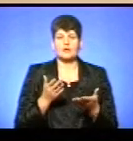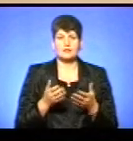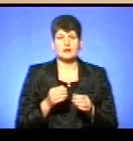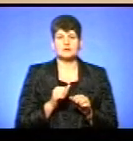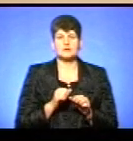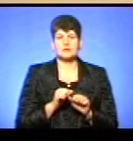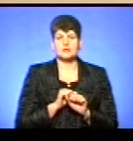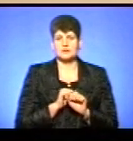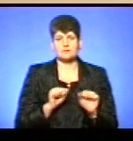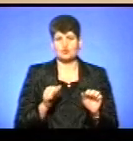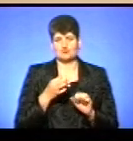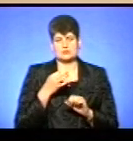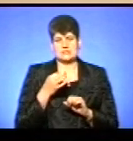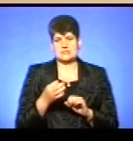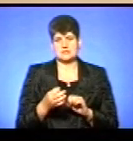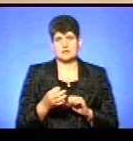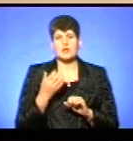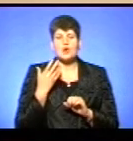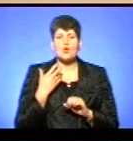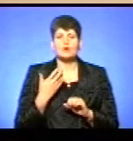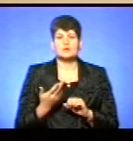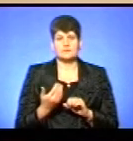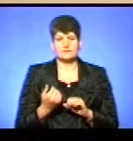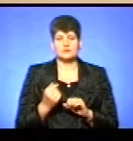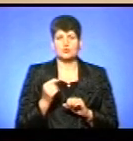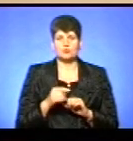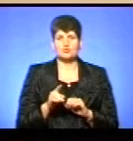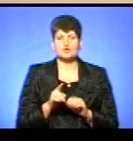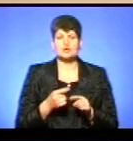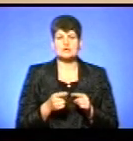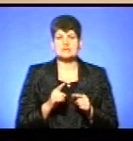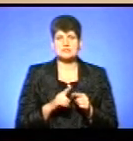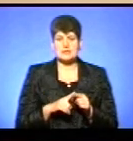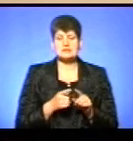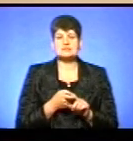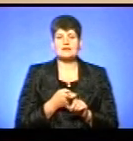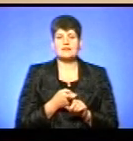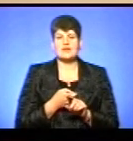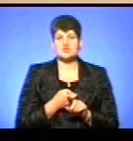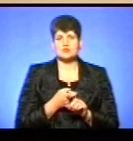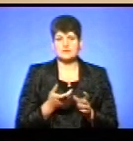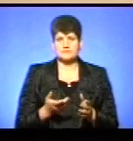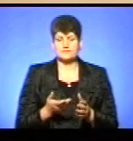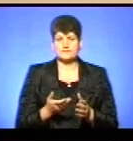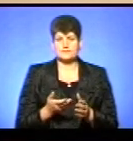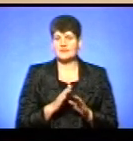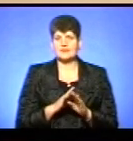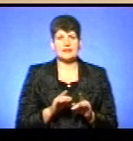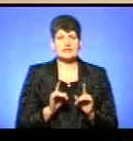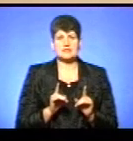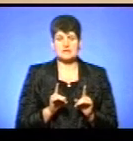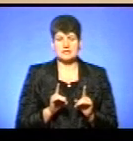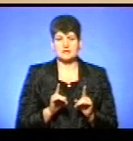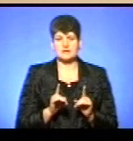можу сказати, коли. Тому що це залежить не тільки